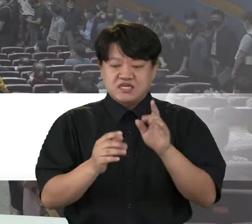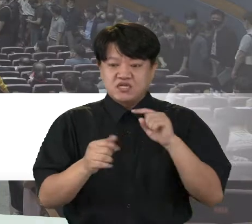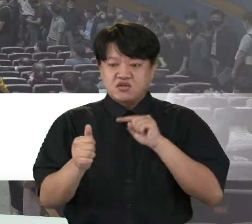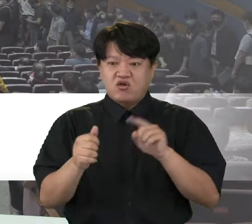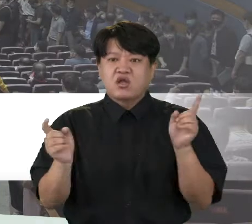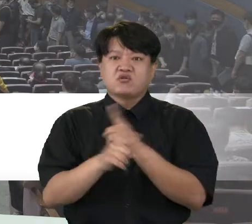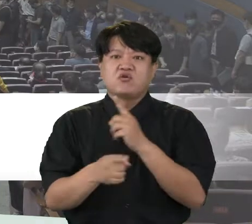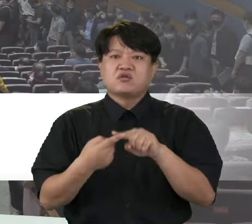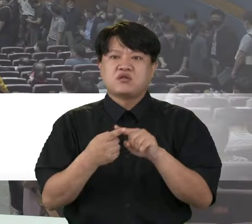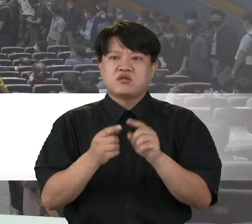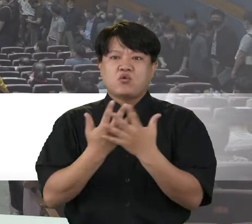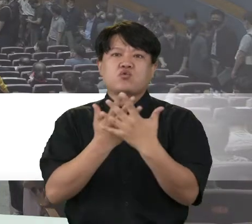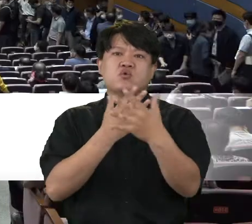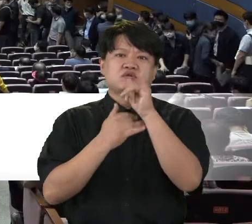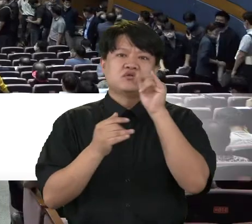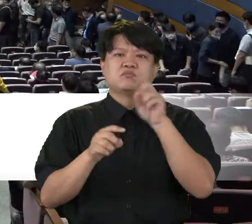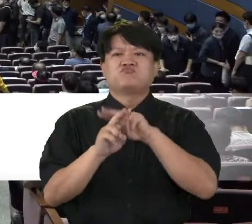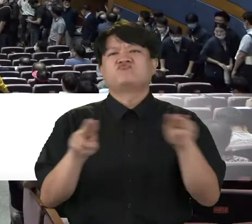결국 무산됐습니다.